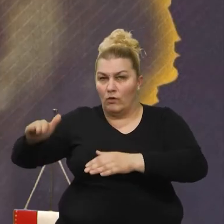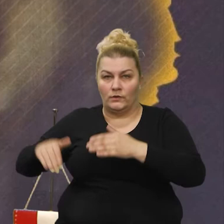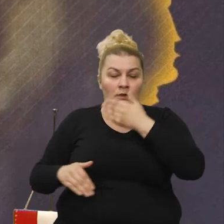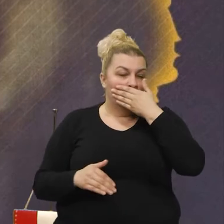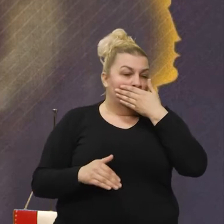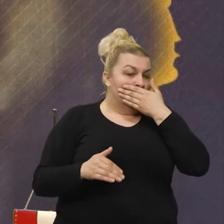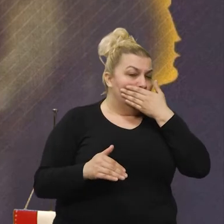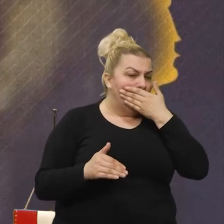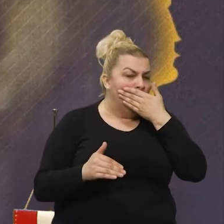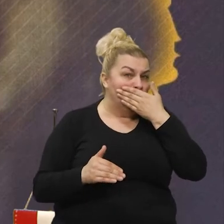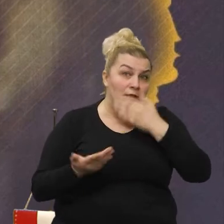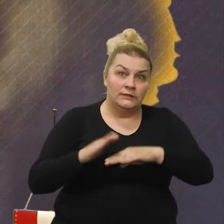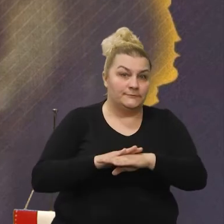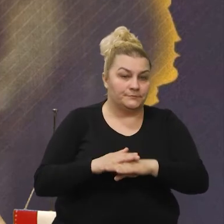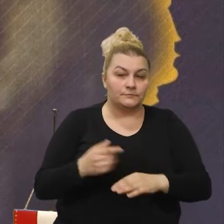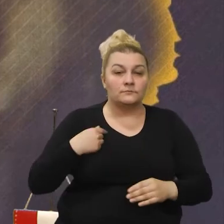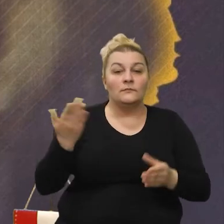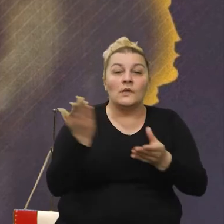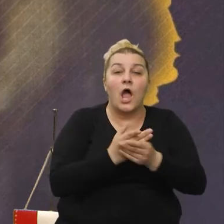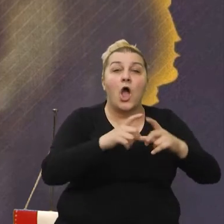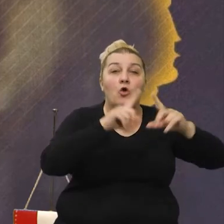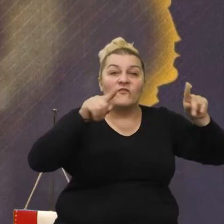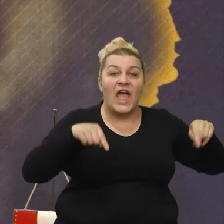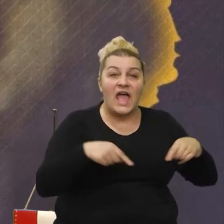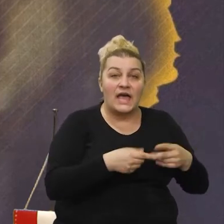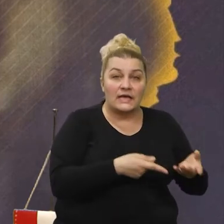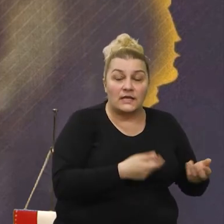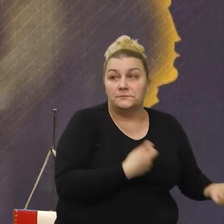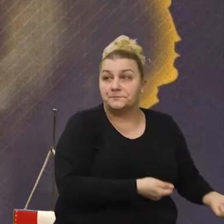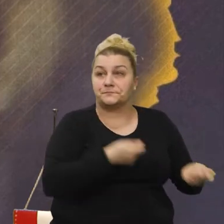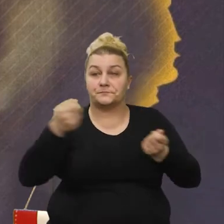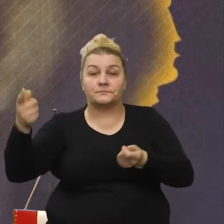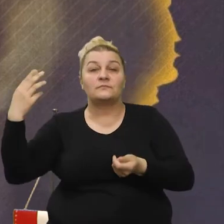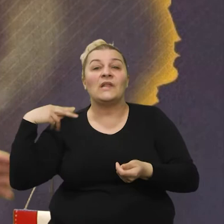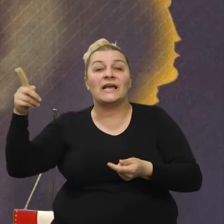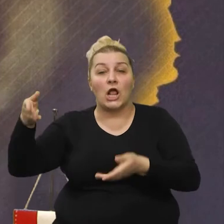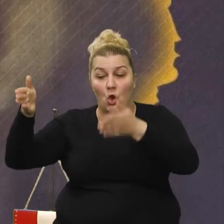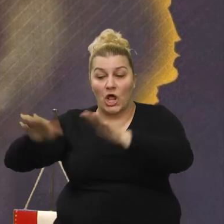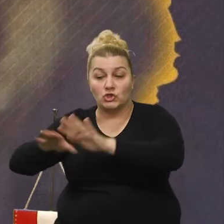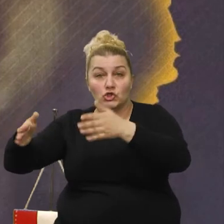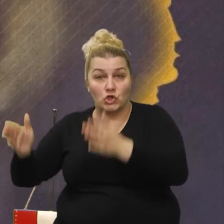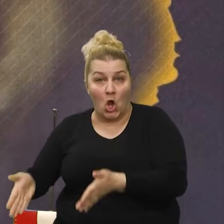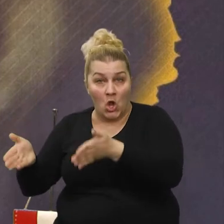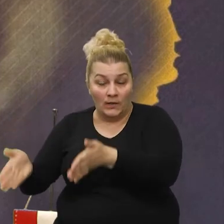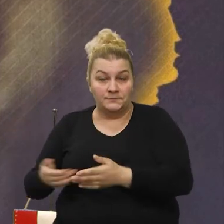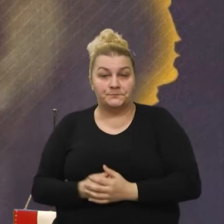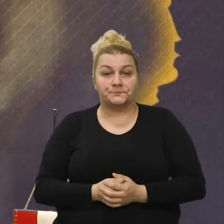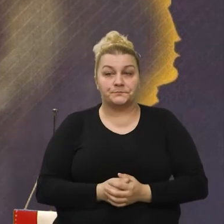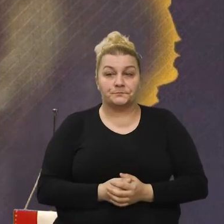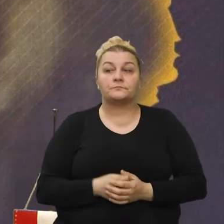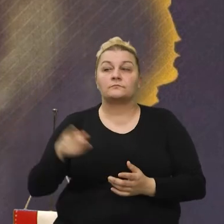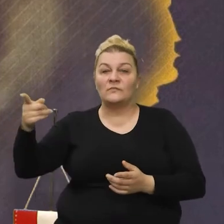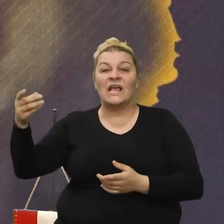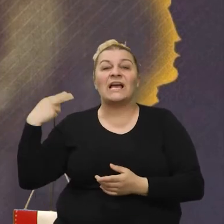složio u jednu kuvertu odnio gradonačelniku na stol. On je otišao na gradsko vijeće